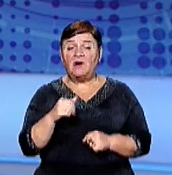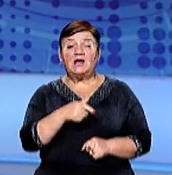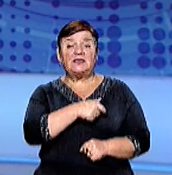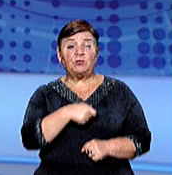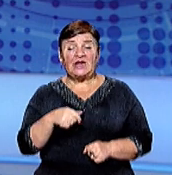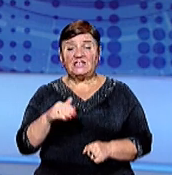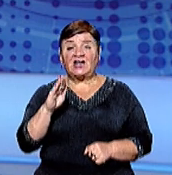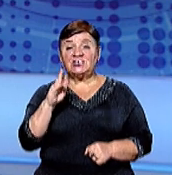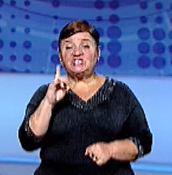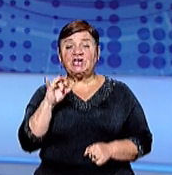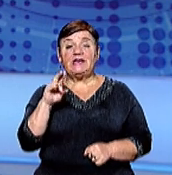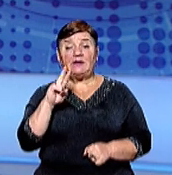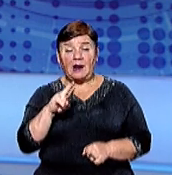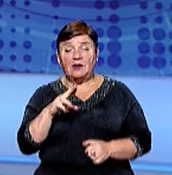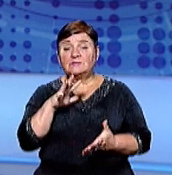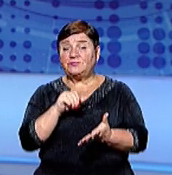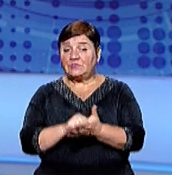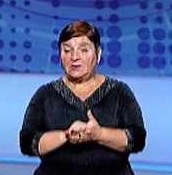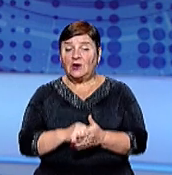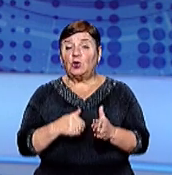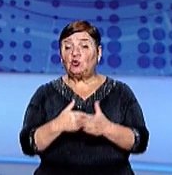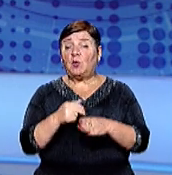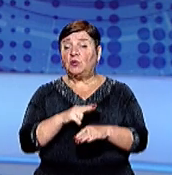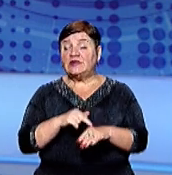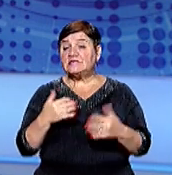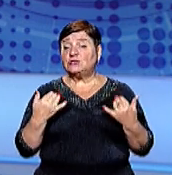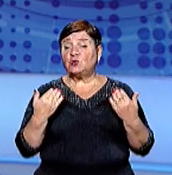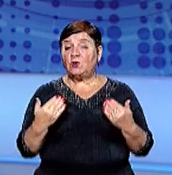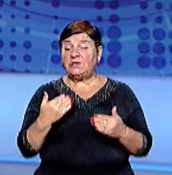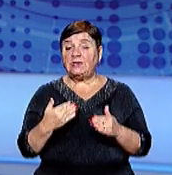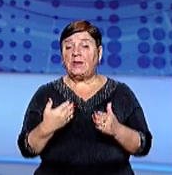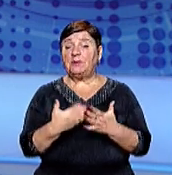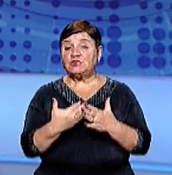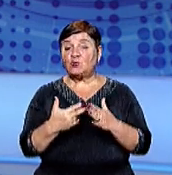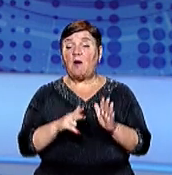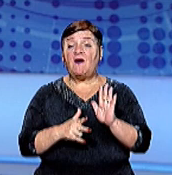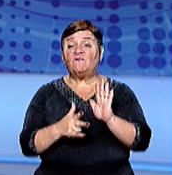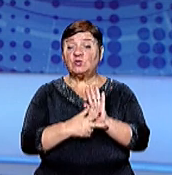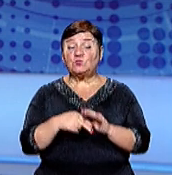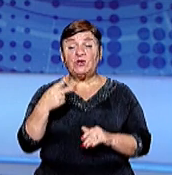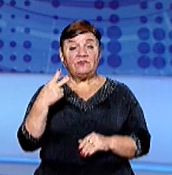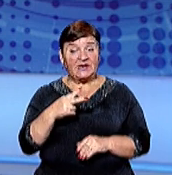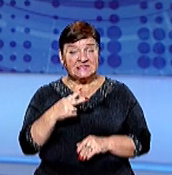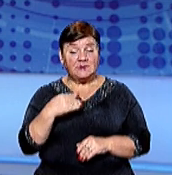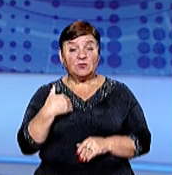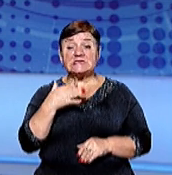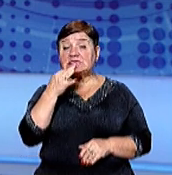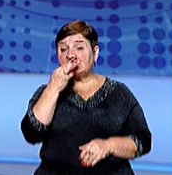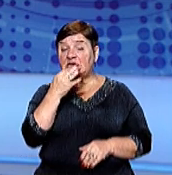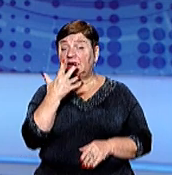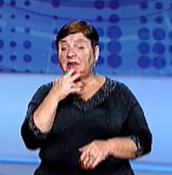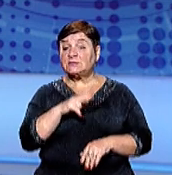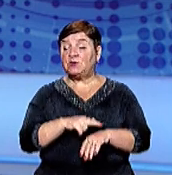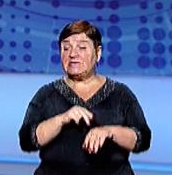Щадая Повідомлення про пошкодження авто надійшло до поліції сьогодні близько 8.20 ранку Про це розповіла речниця